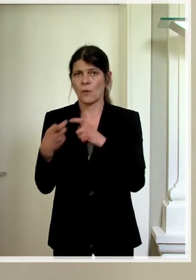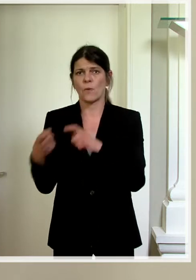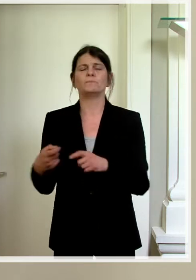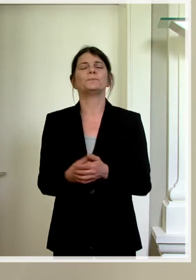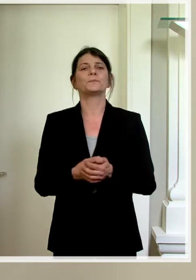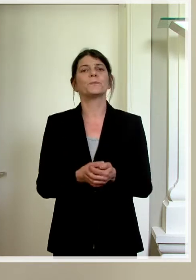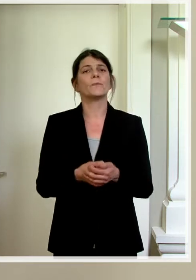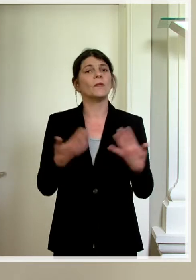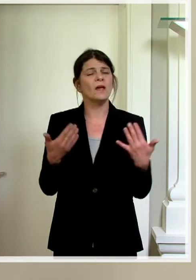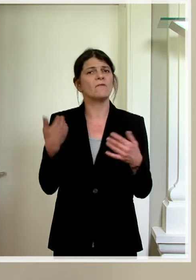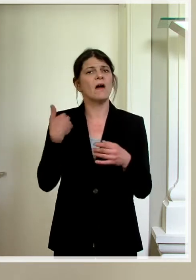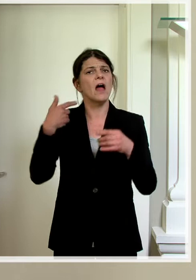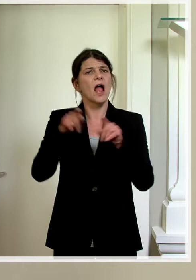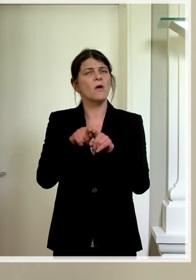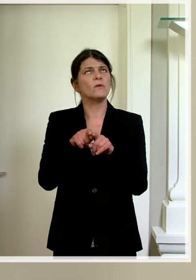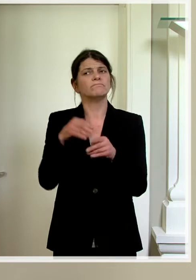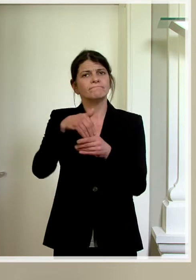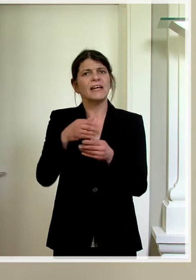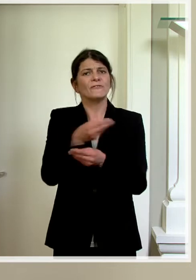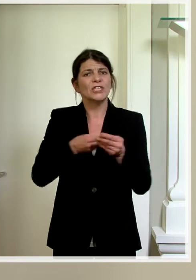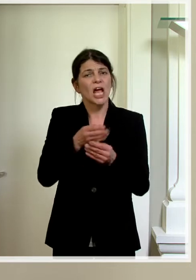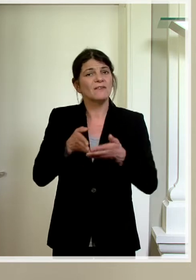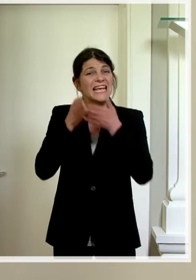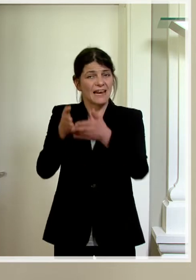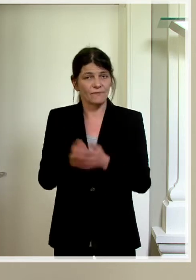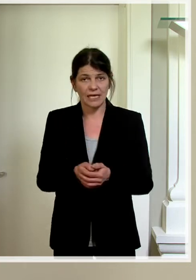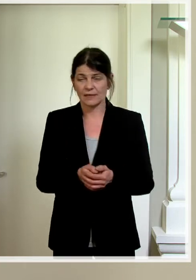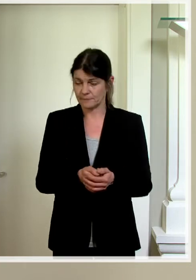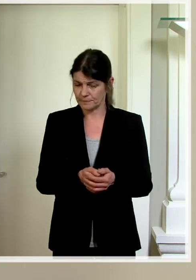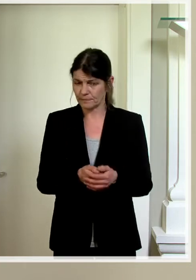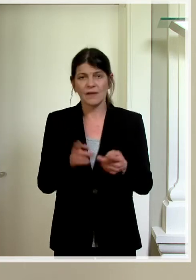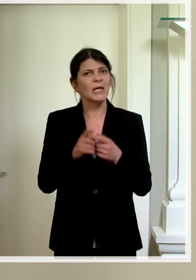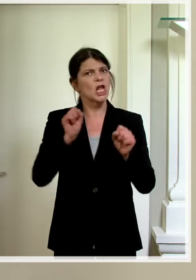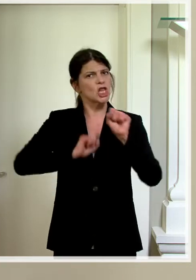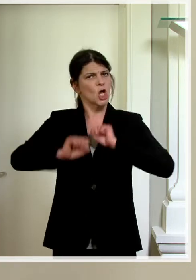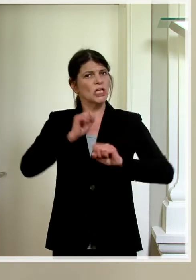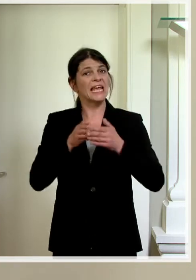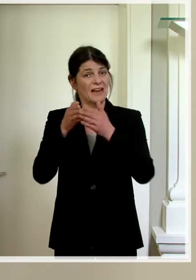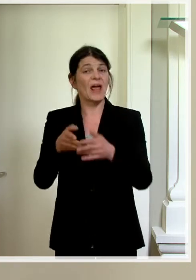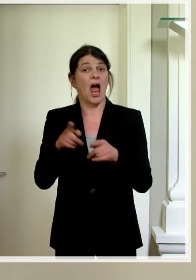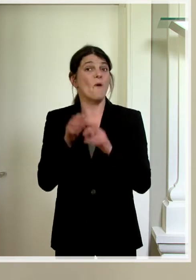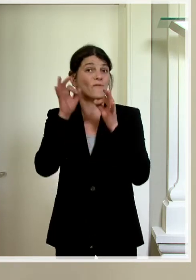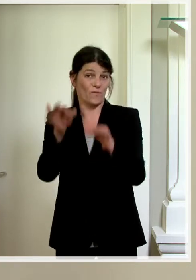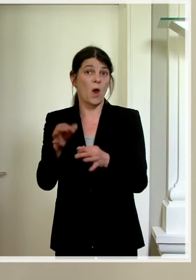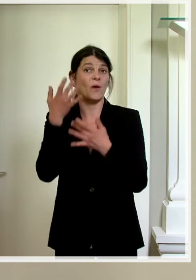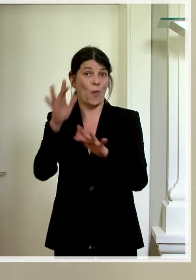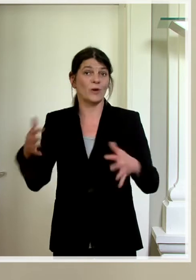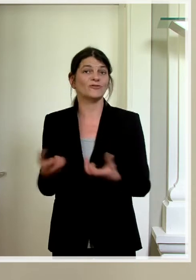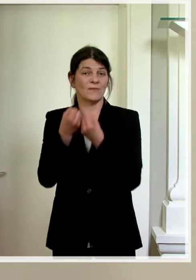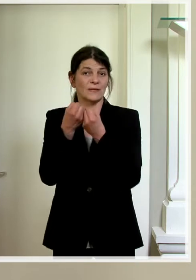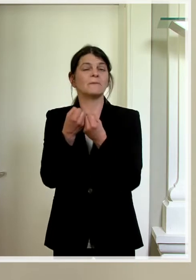Zudem ging es um die Wirtschaftshilfe, welche die Regierung als Nothilfe auch für Kulturschaffende eingesetzt hat,